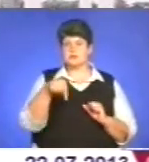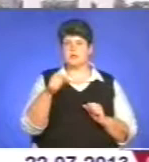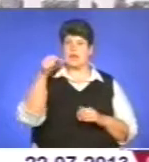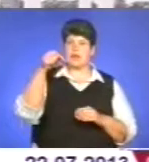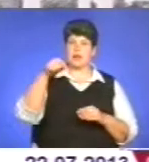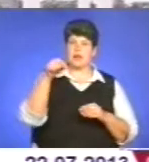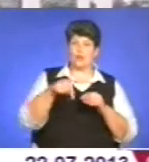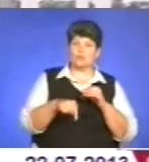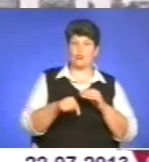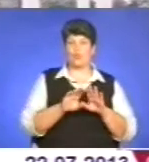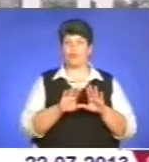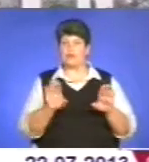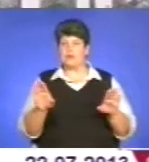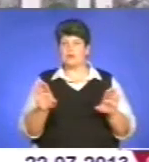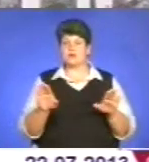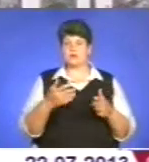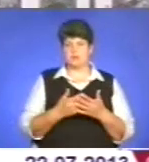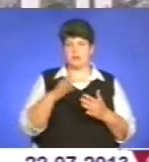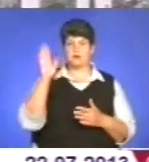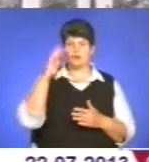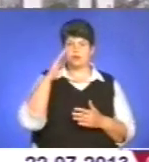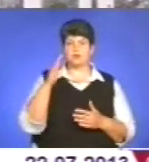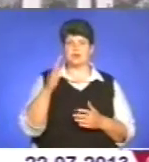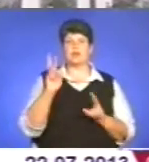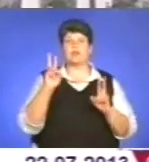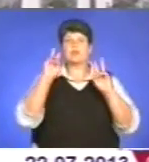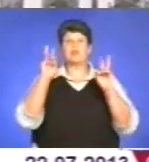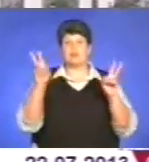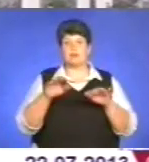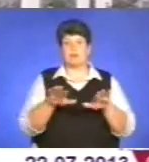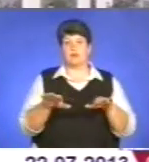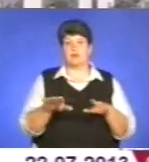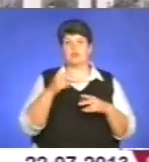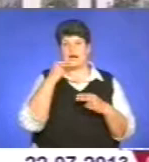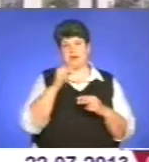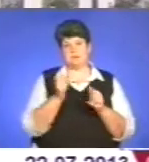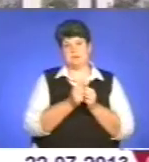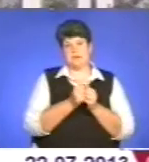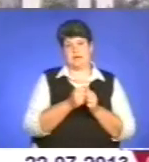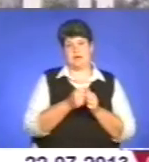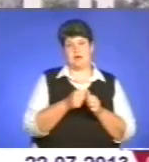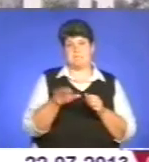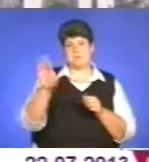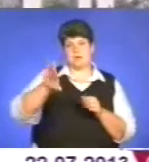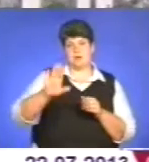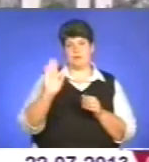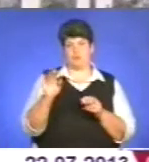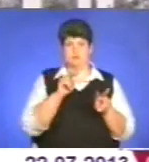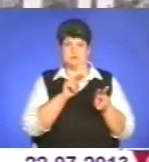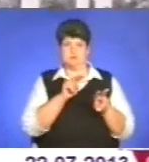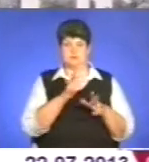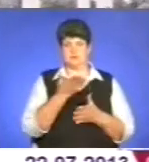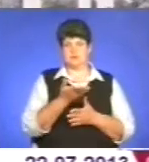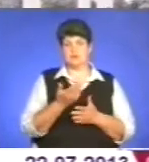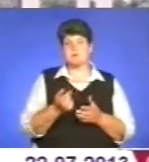ні, воді. Не знаю, може хтось, хто не вміє плавати, взагалі краще приберись і тримати, щоб за ним хтось наглядав, і